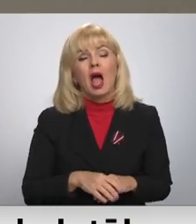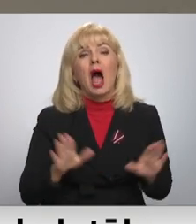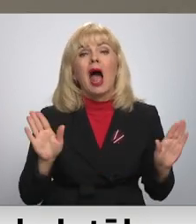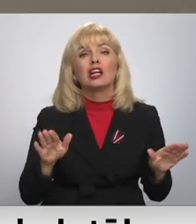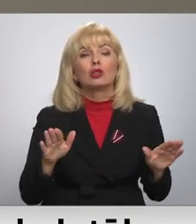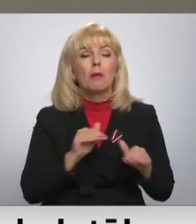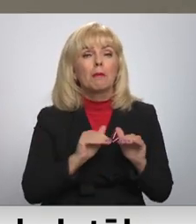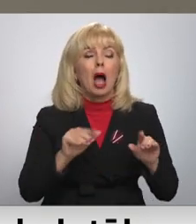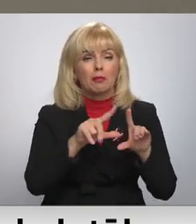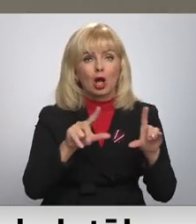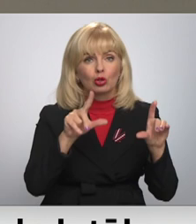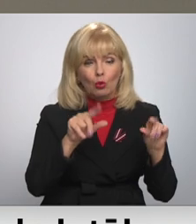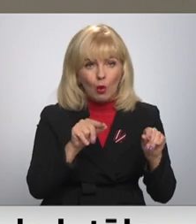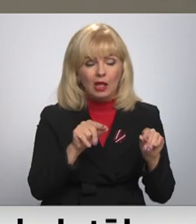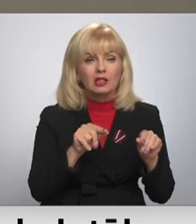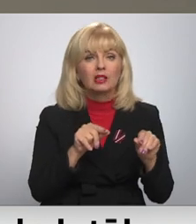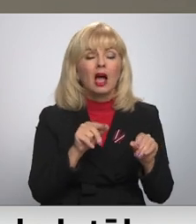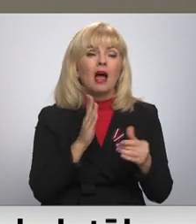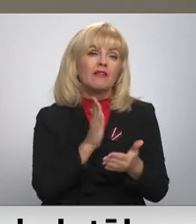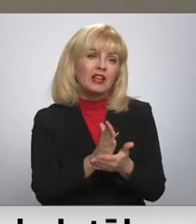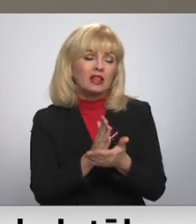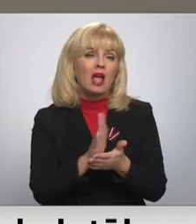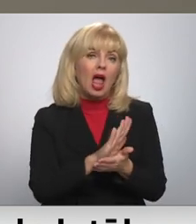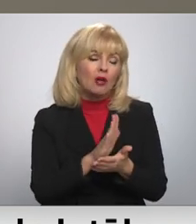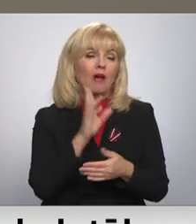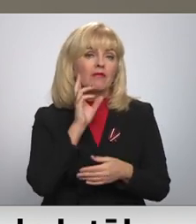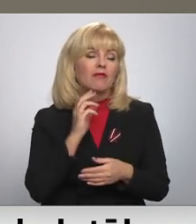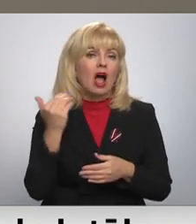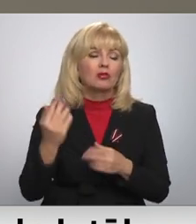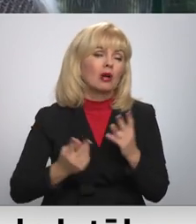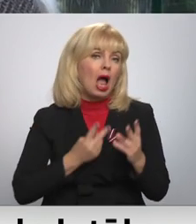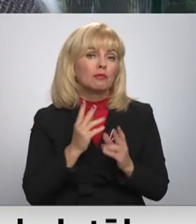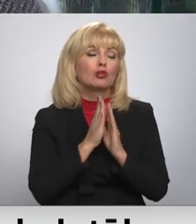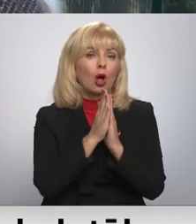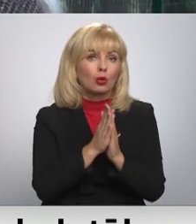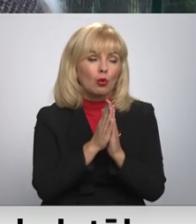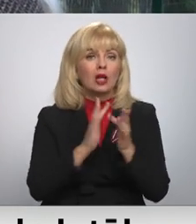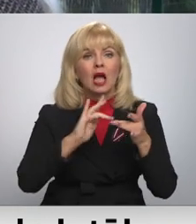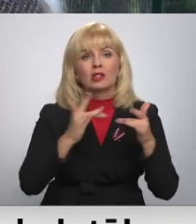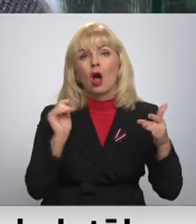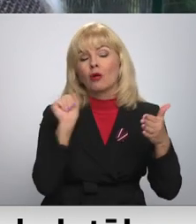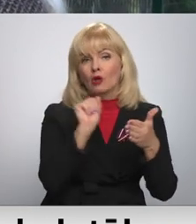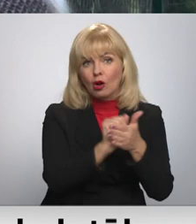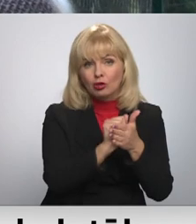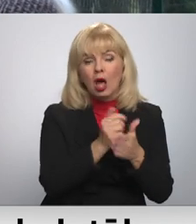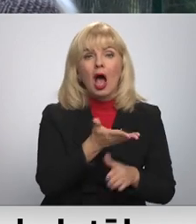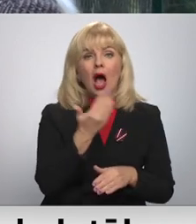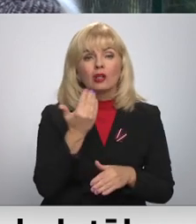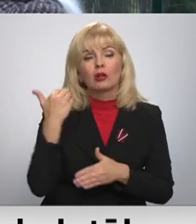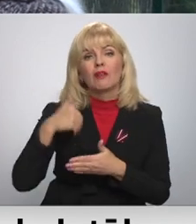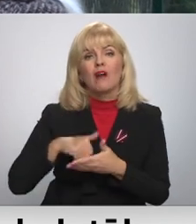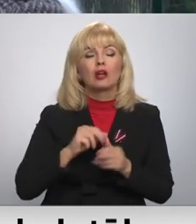pamats skolā gan šobrīd pavīdējas cerības dars. Uz vecāku emocionālu lūgumu sociālajos tīklos atcaukties vēstures